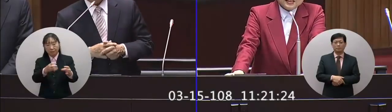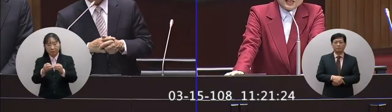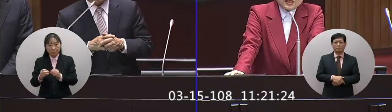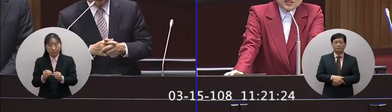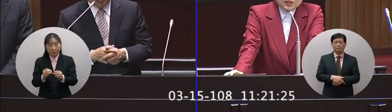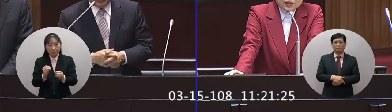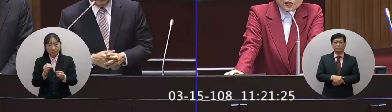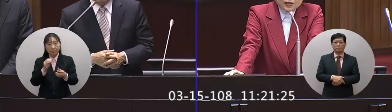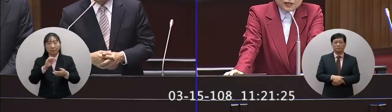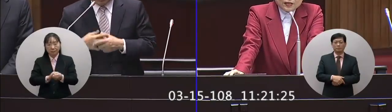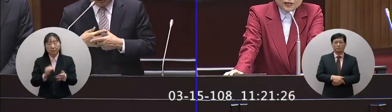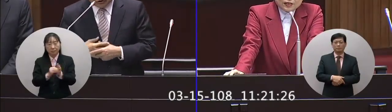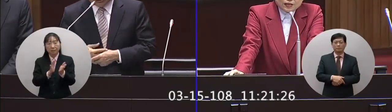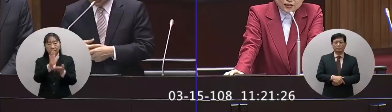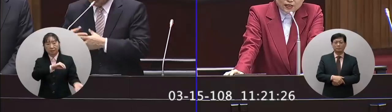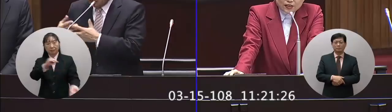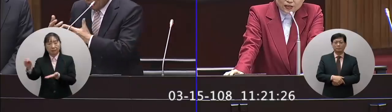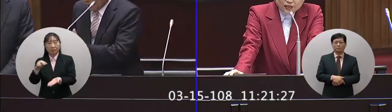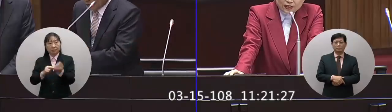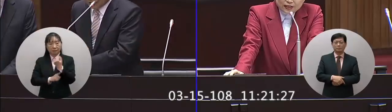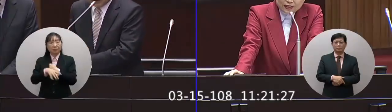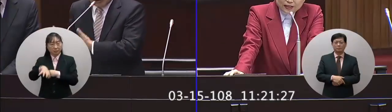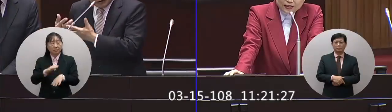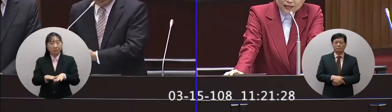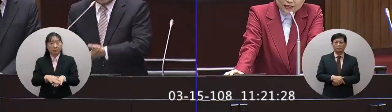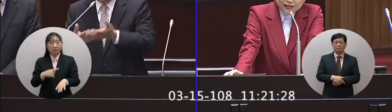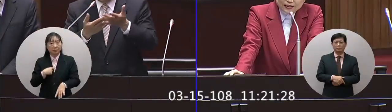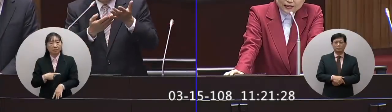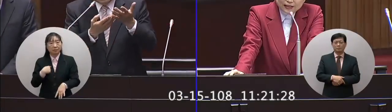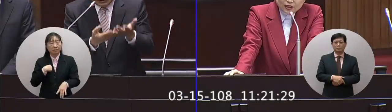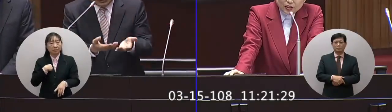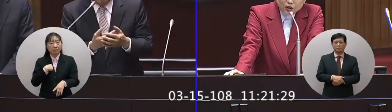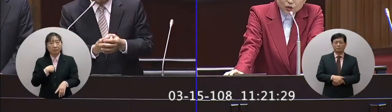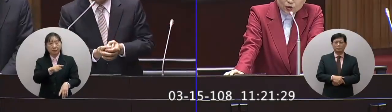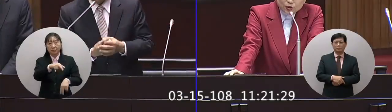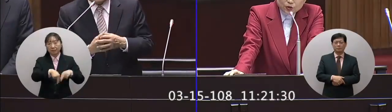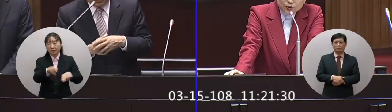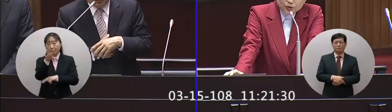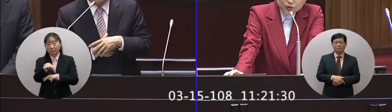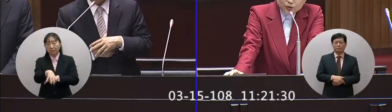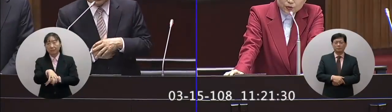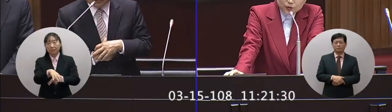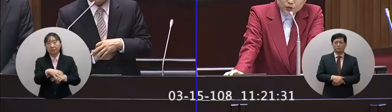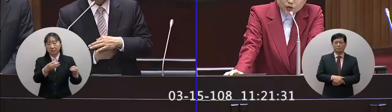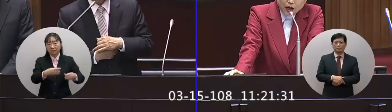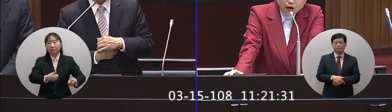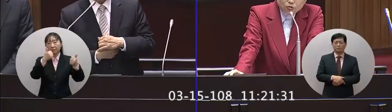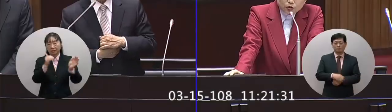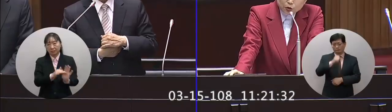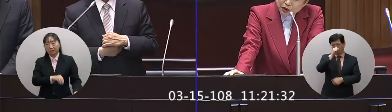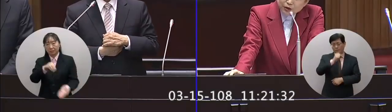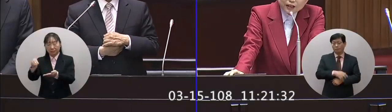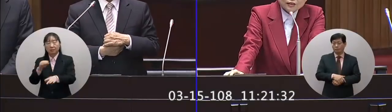後會送貴宴我都支持我們行政院會送來的行政院版本請貴宴支持